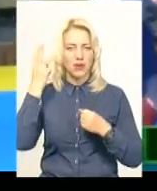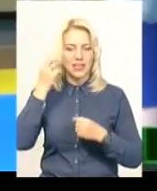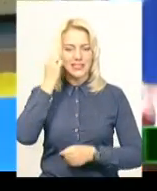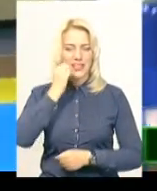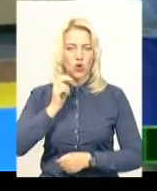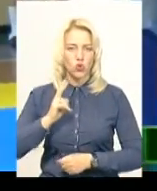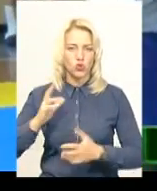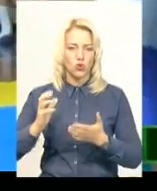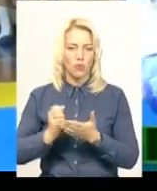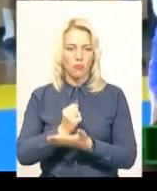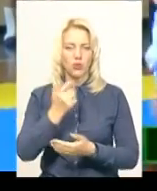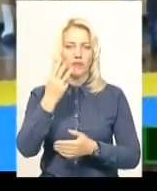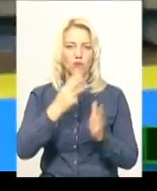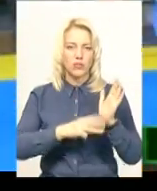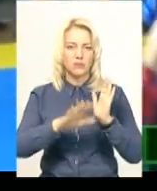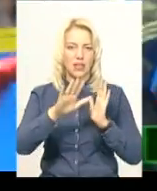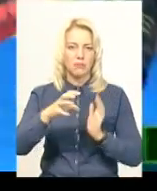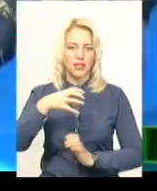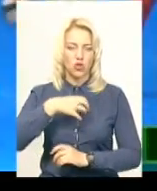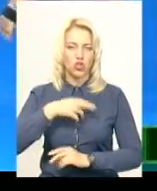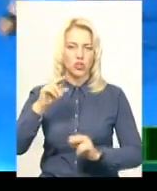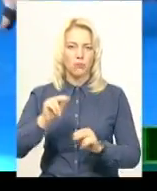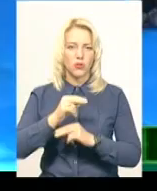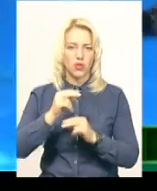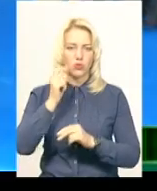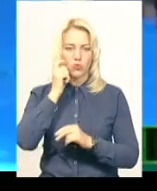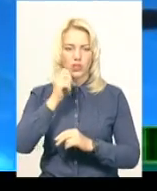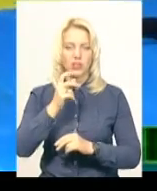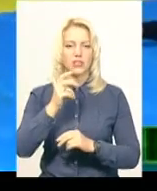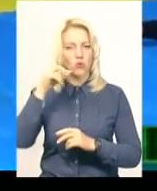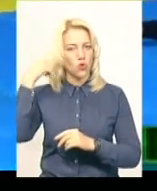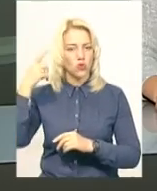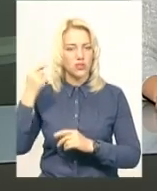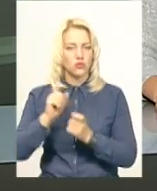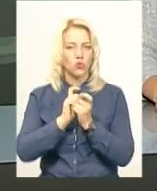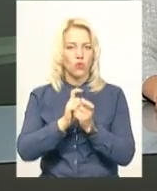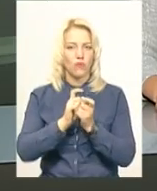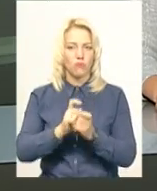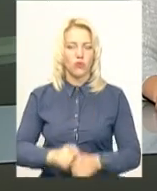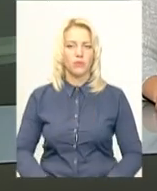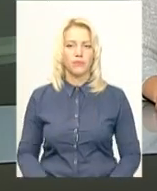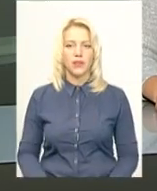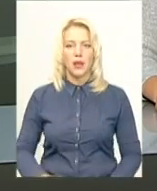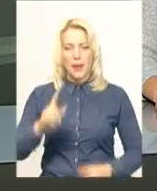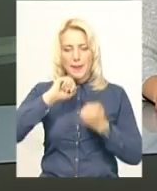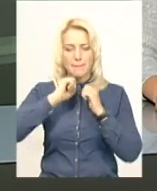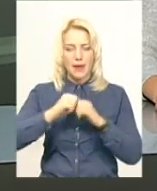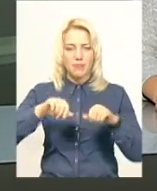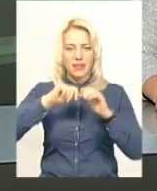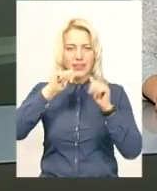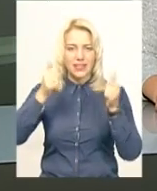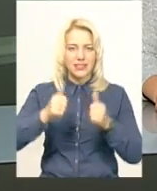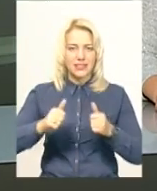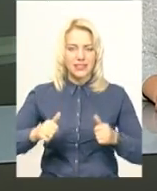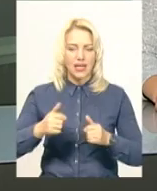Старокостянтинова здобули 85 нагород Чемпіонату України з козацького двобою. Пам'ятний знак захисникам